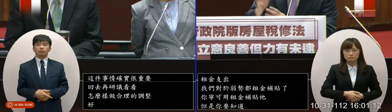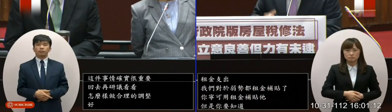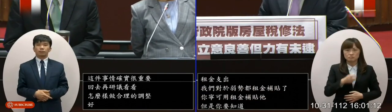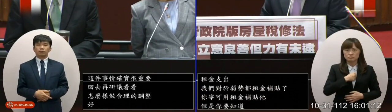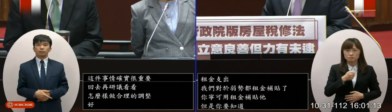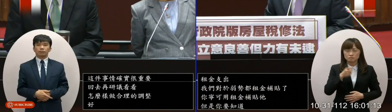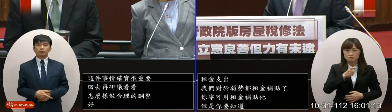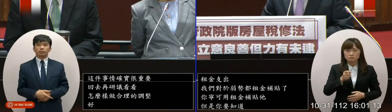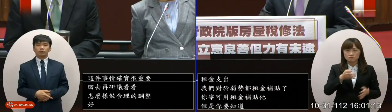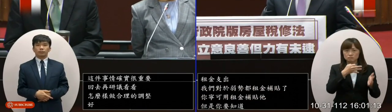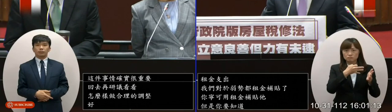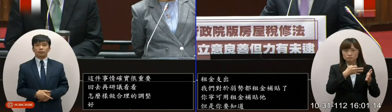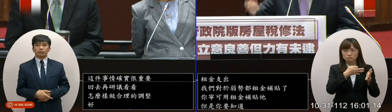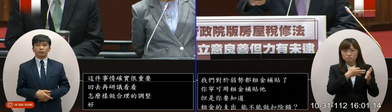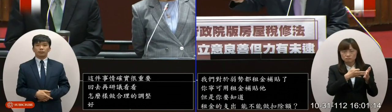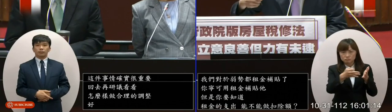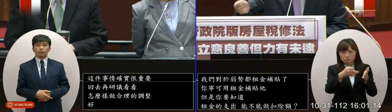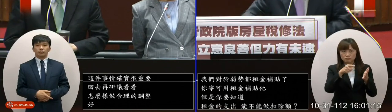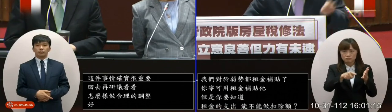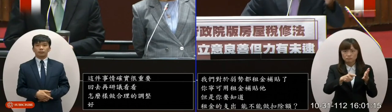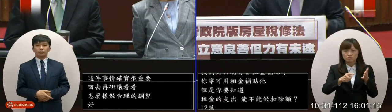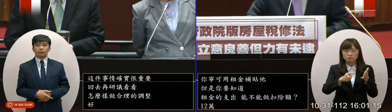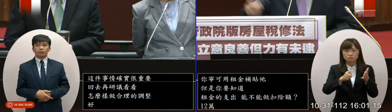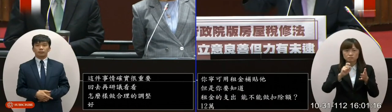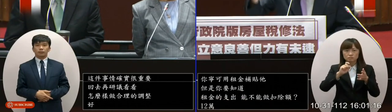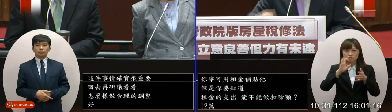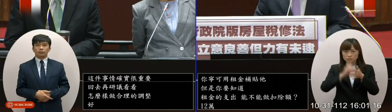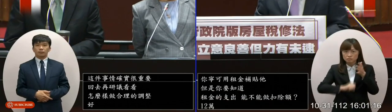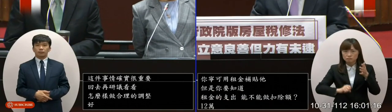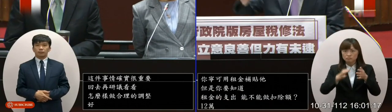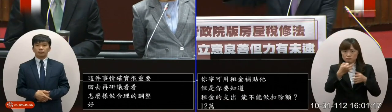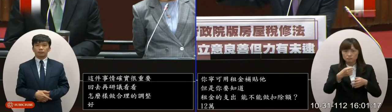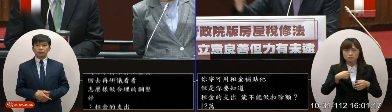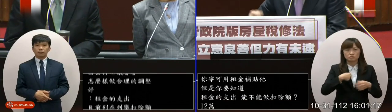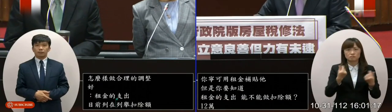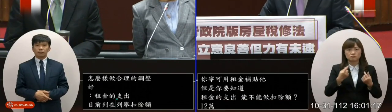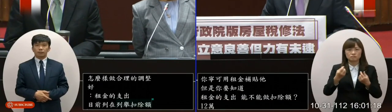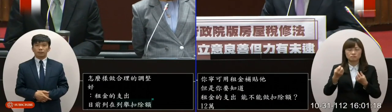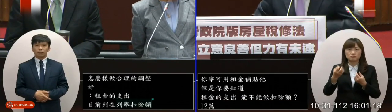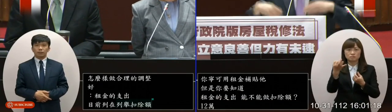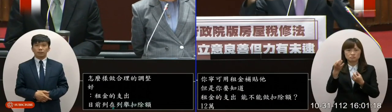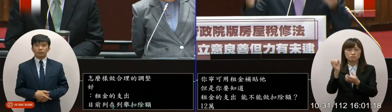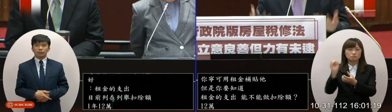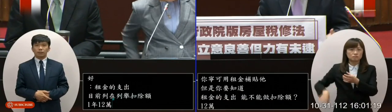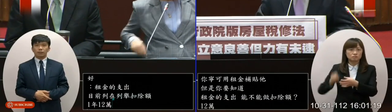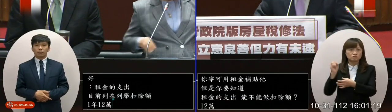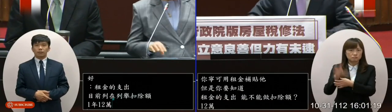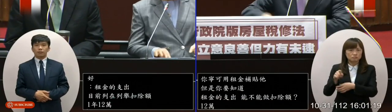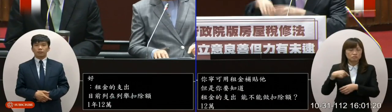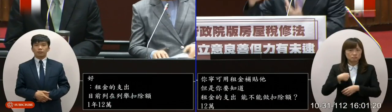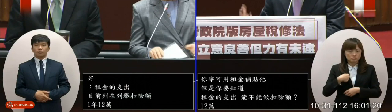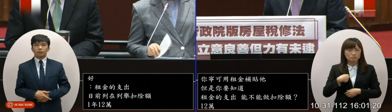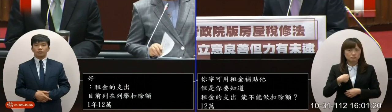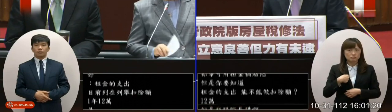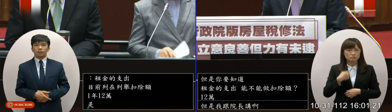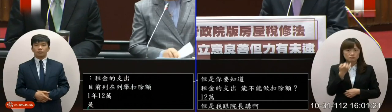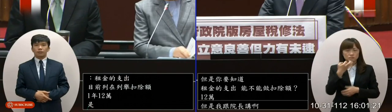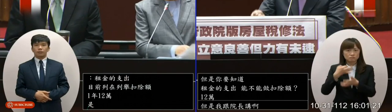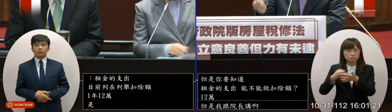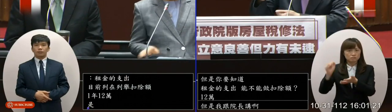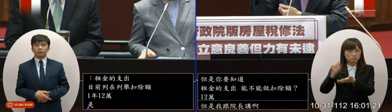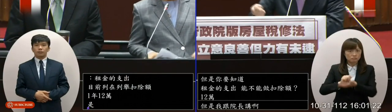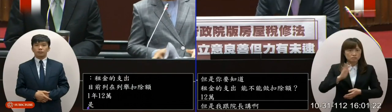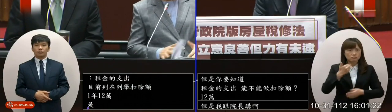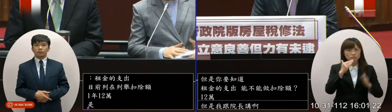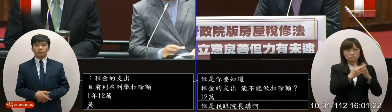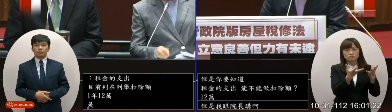你知道那個列舉扣除了當中他第一個那捐贈是不是我想去捐贈放到列舉扣除了或者有其他的可是如果我沒有房子住的話我一定要去租房子